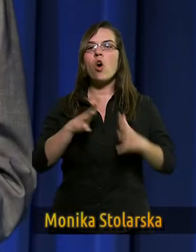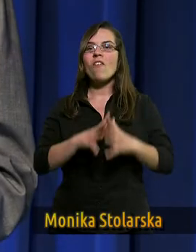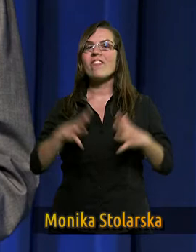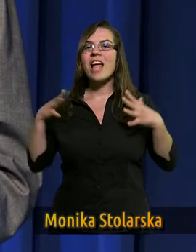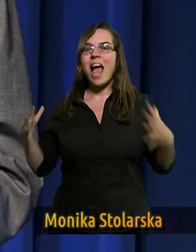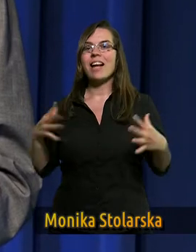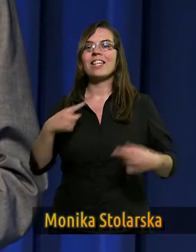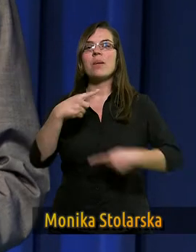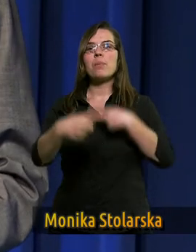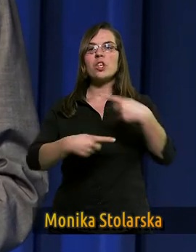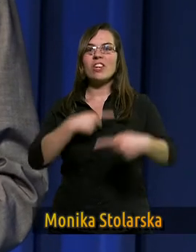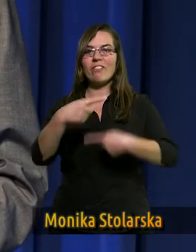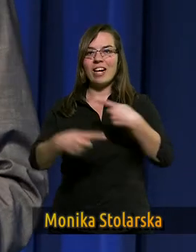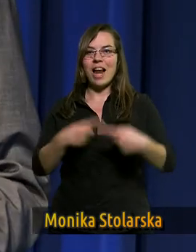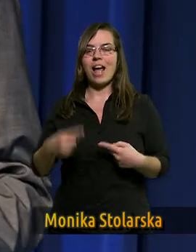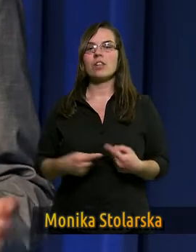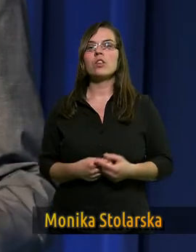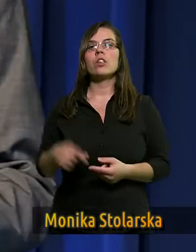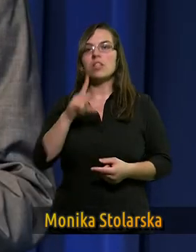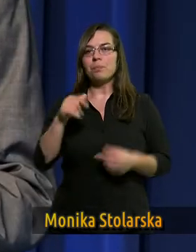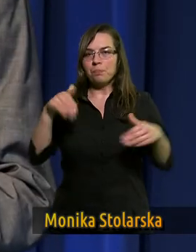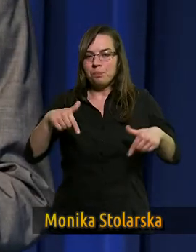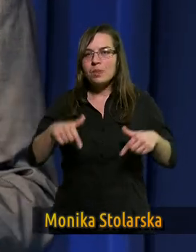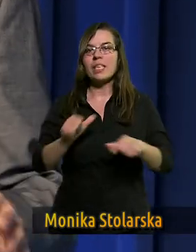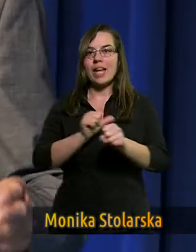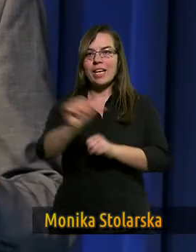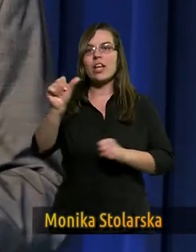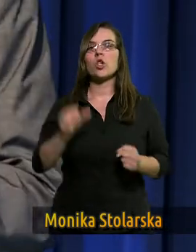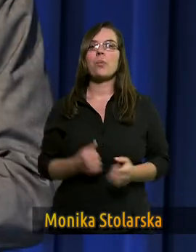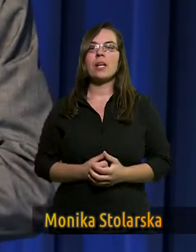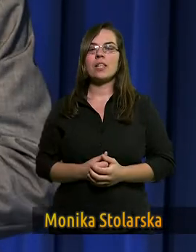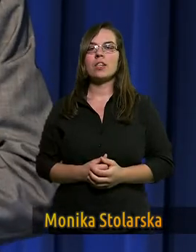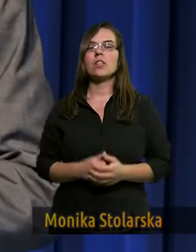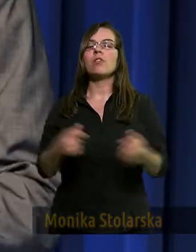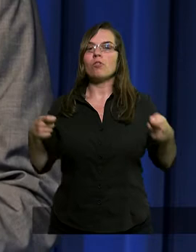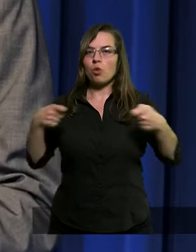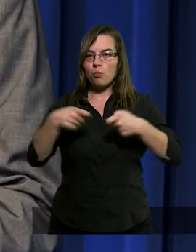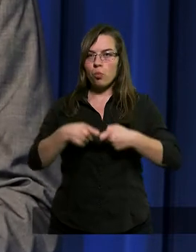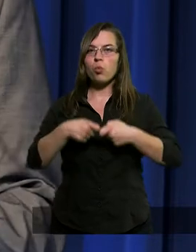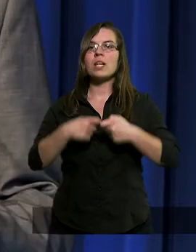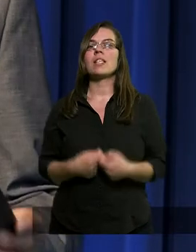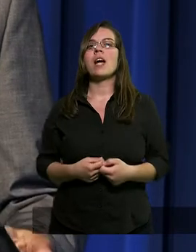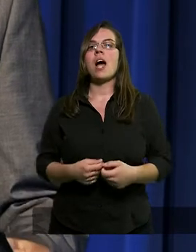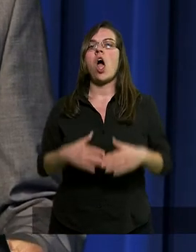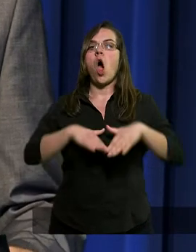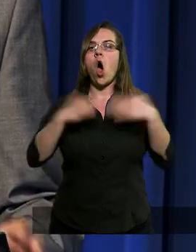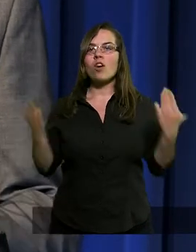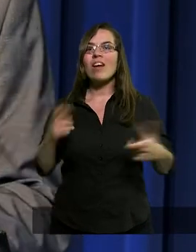Wielki przywilej, że jesteśmy razem i że wspólnie